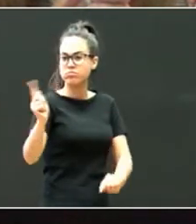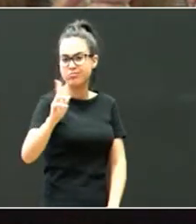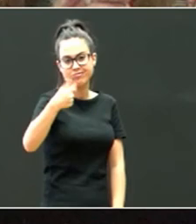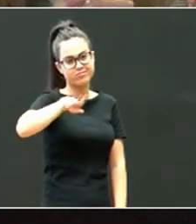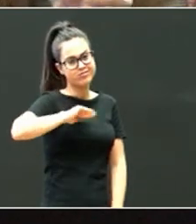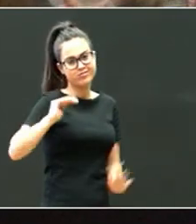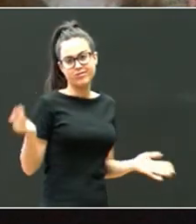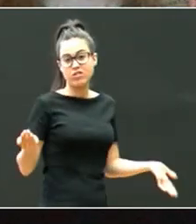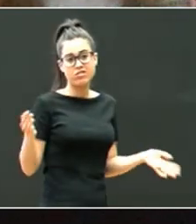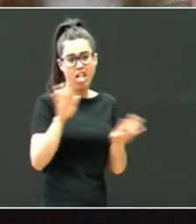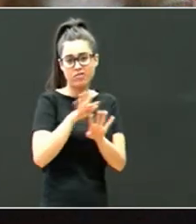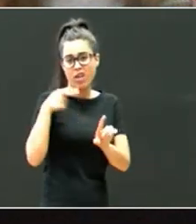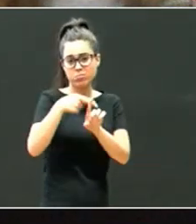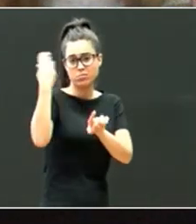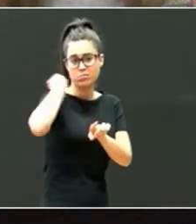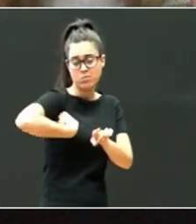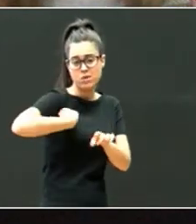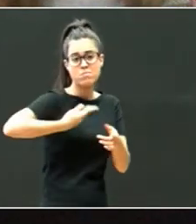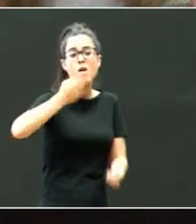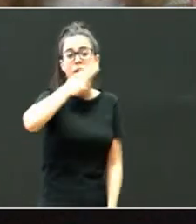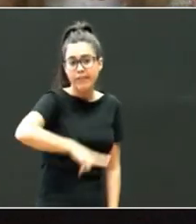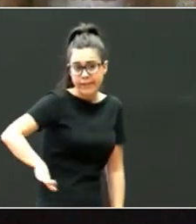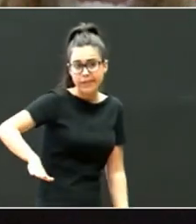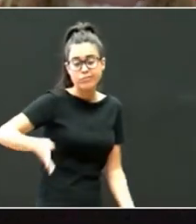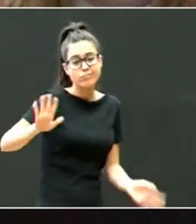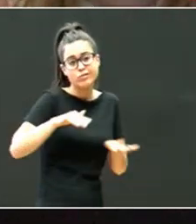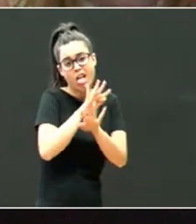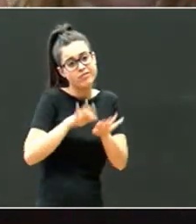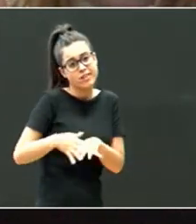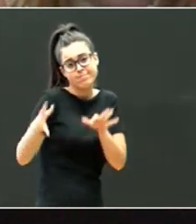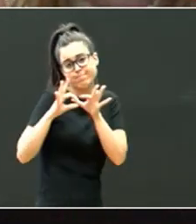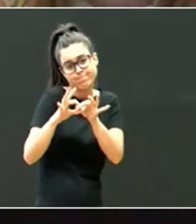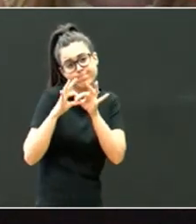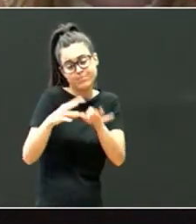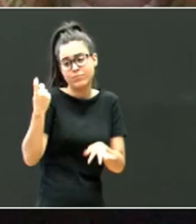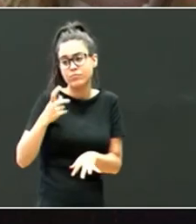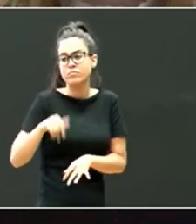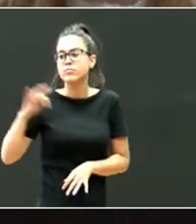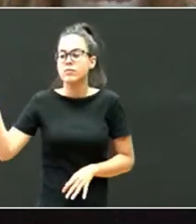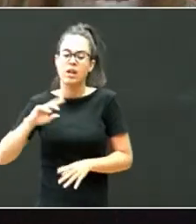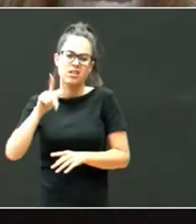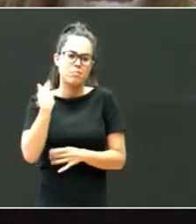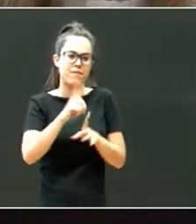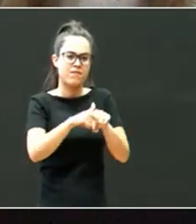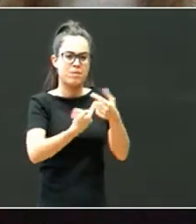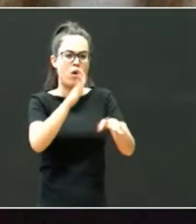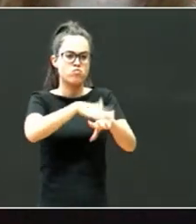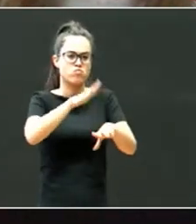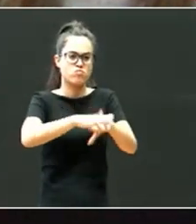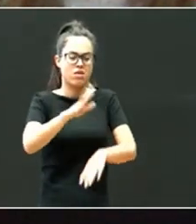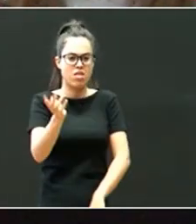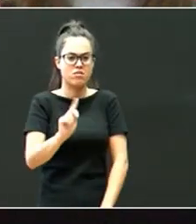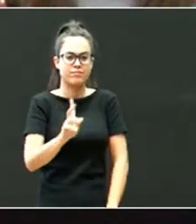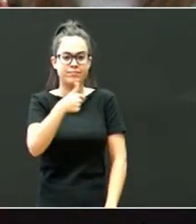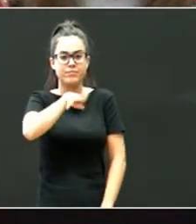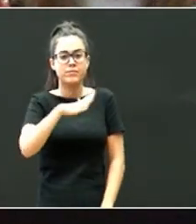umeak ezibar duguz, kasu honetan, askoz gehiago. eta eskulpabilizatu familiak, askotan, bueno,